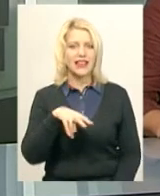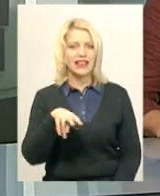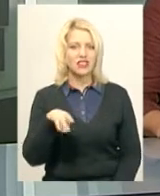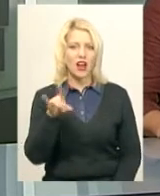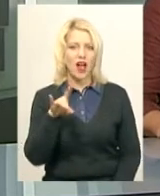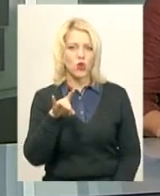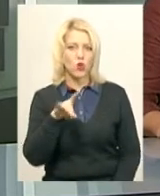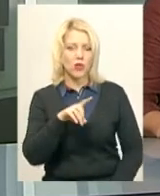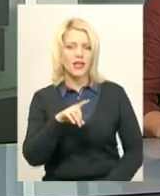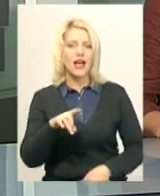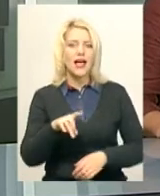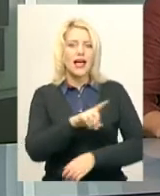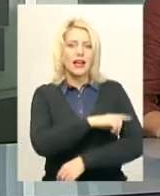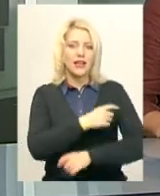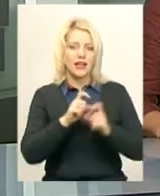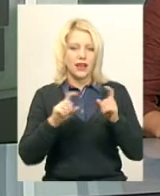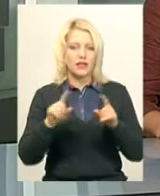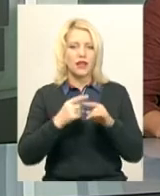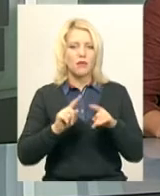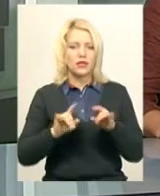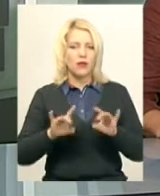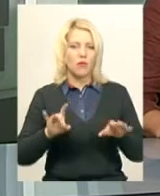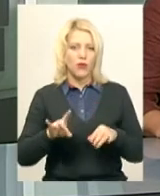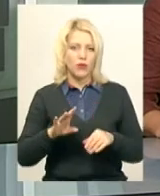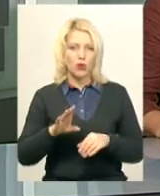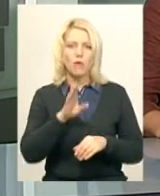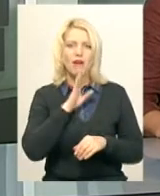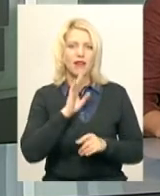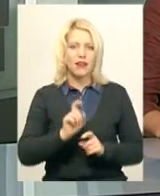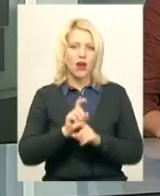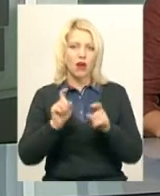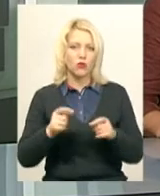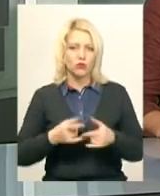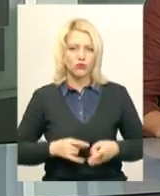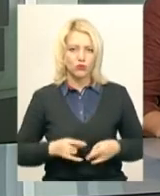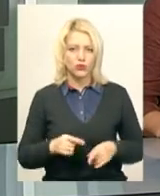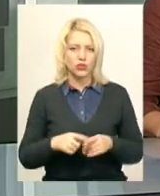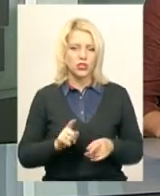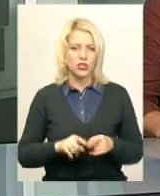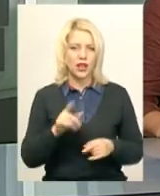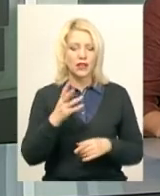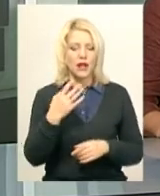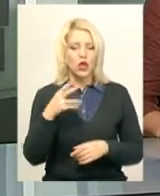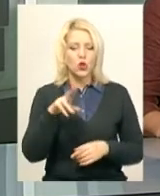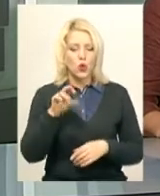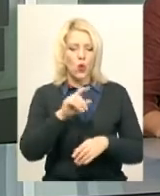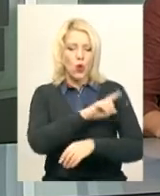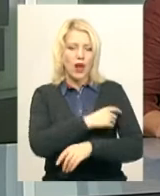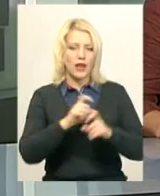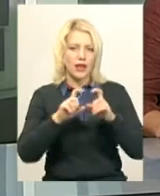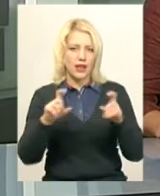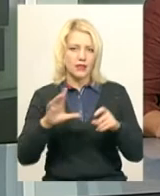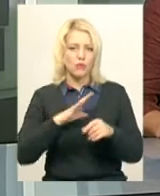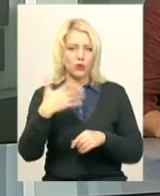Про це повідомила районний акушер гінеколог Антоніна Мельничук. Лікар каже, з 14 вересня до лікарні надійшло 50 бебі-боксів.